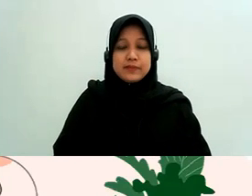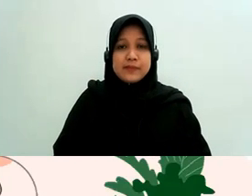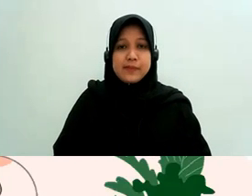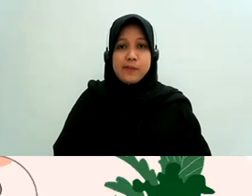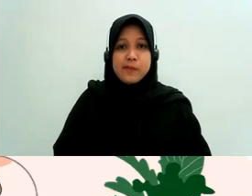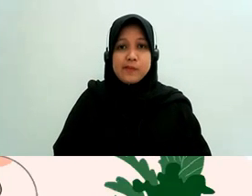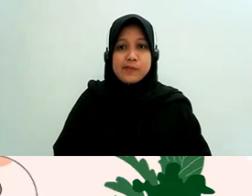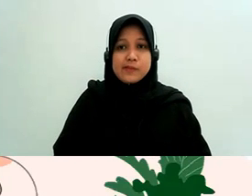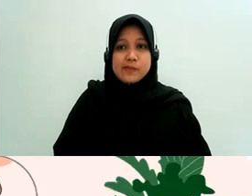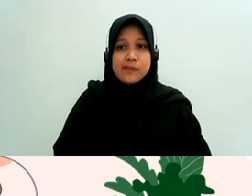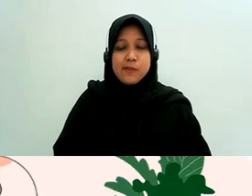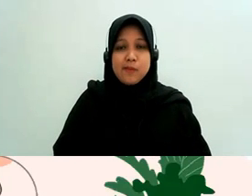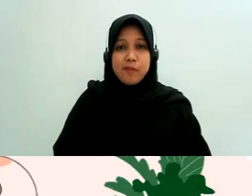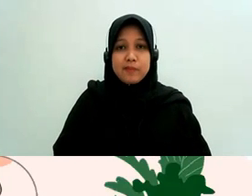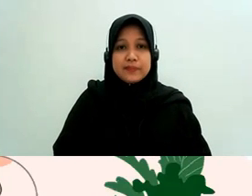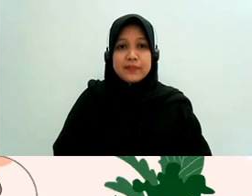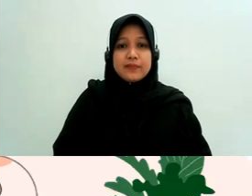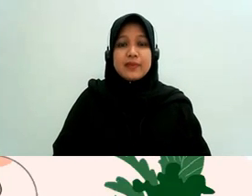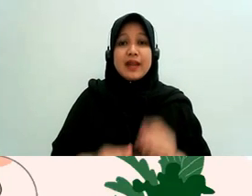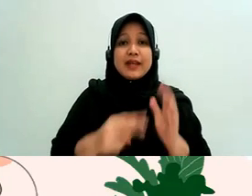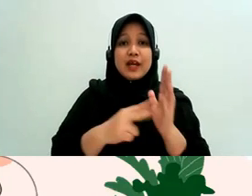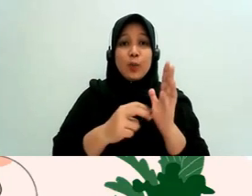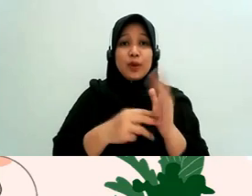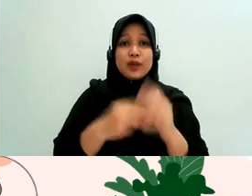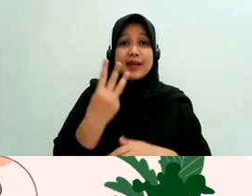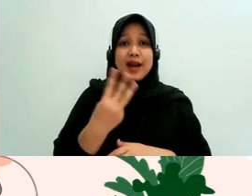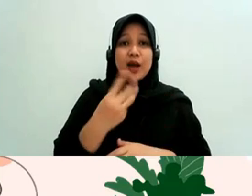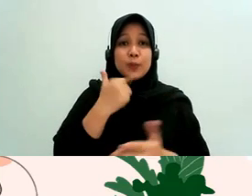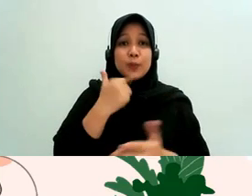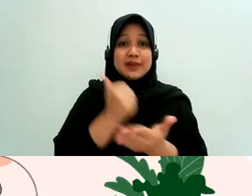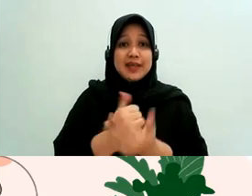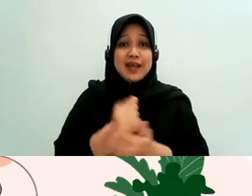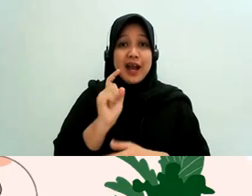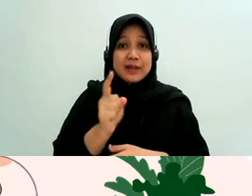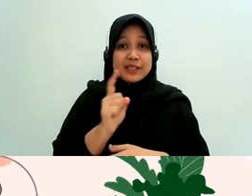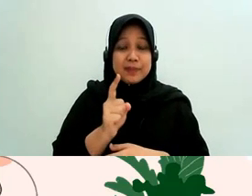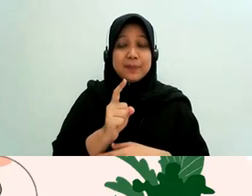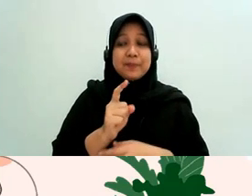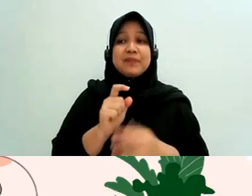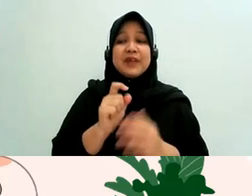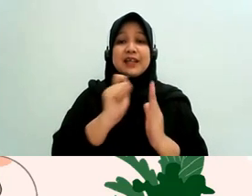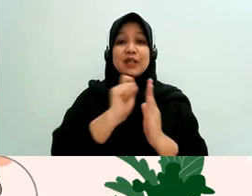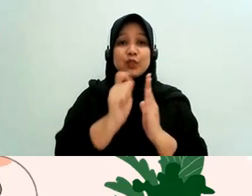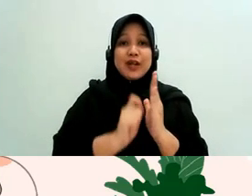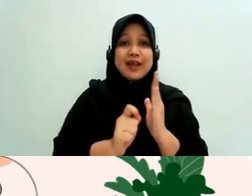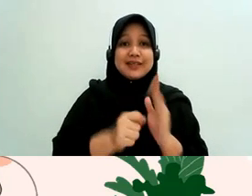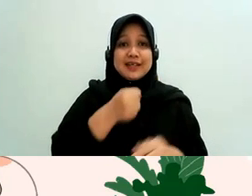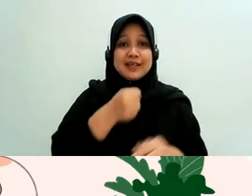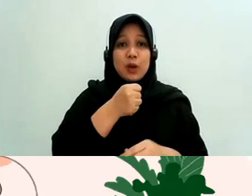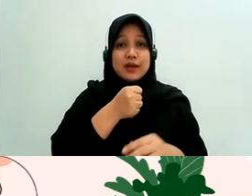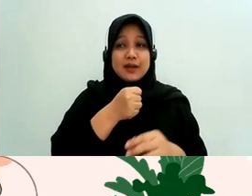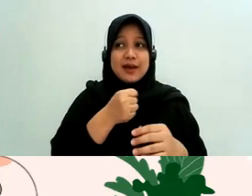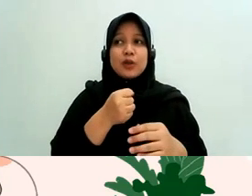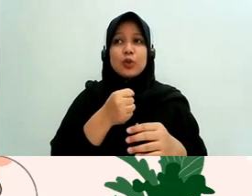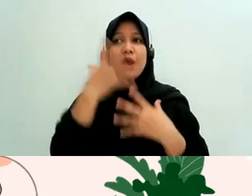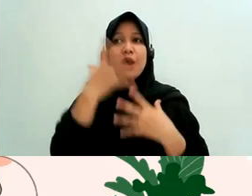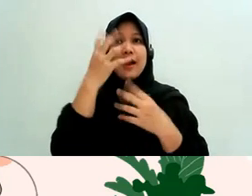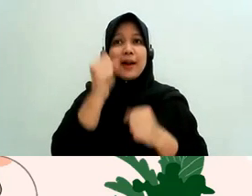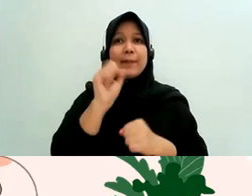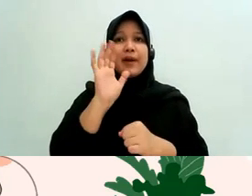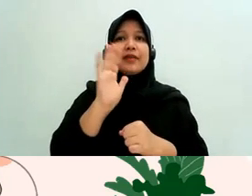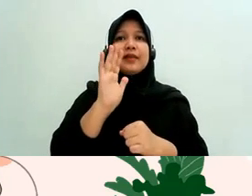kenapa nomor tiga ini penting karena tadi ya tujuan dari karya-karya jurnalistik solidar kan diharapkan juga berkontribusi di